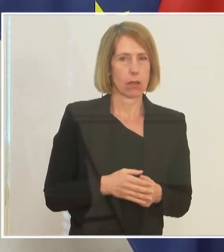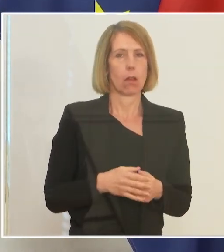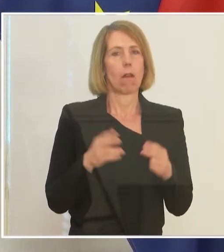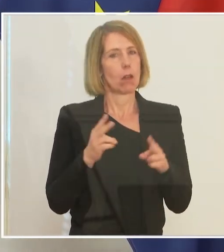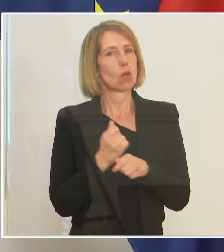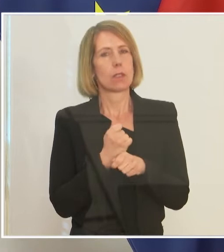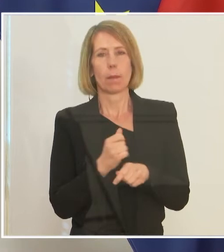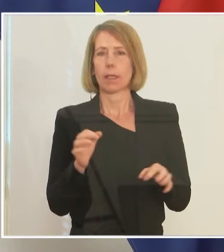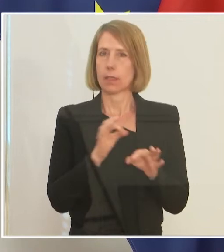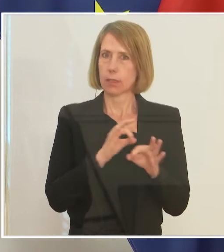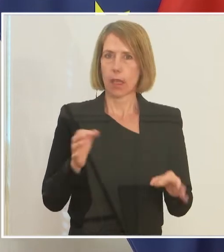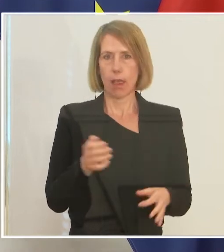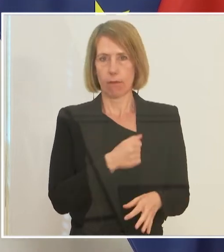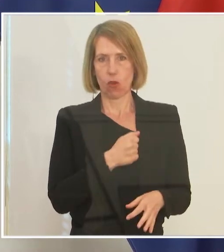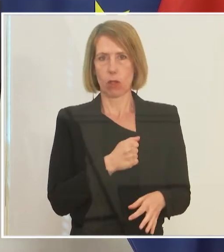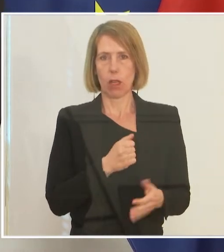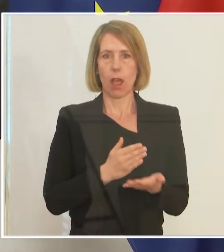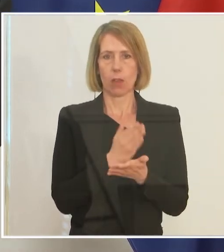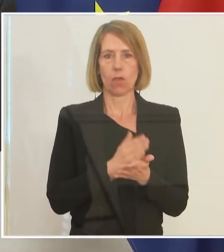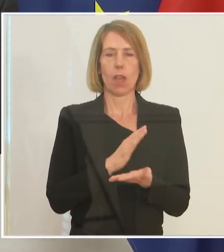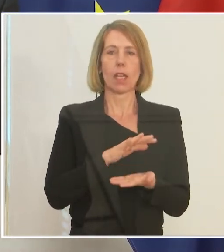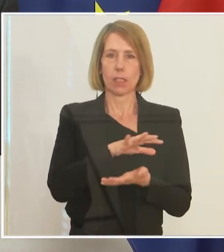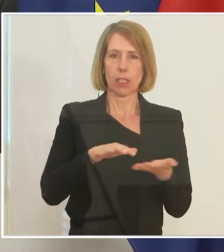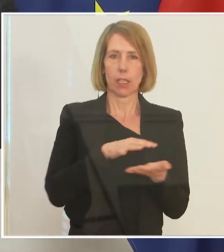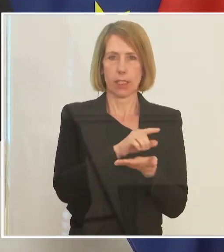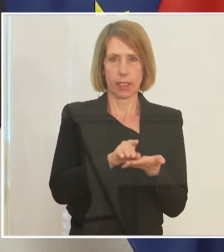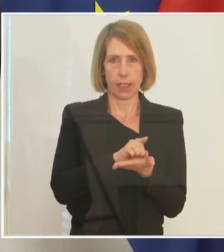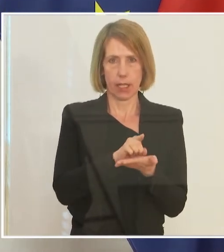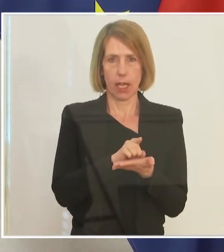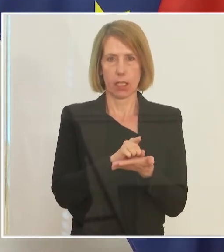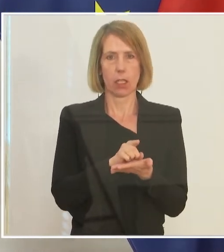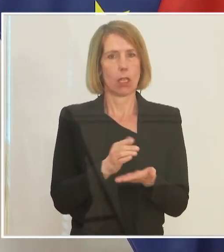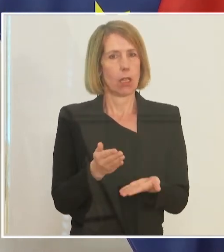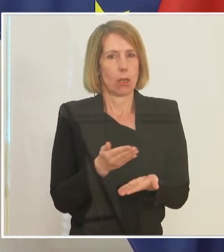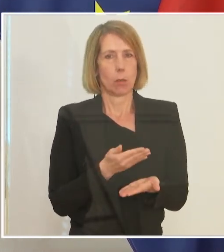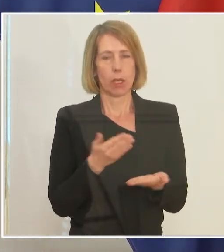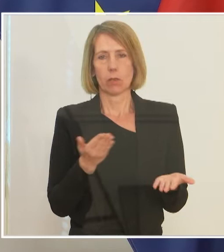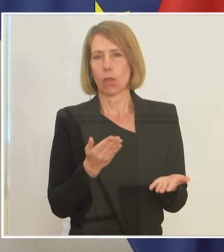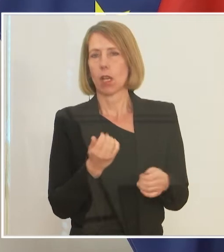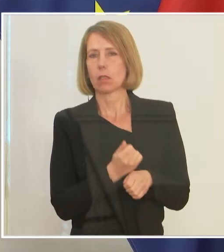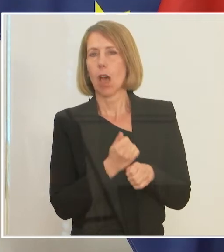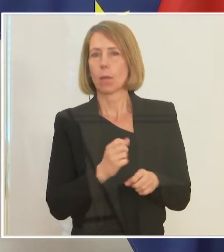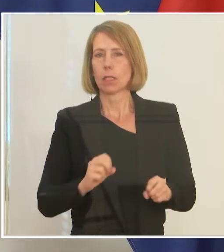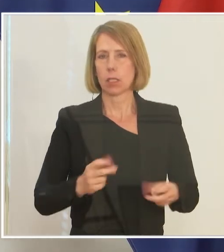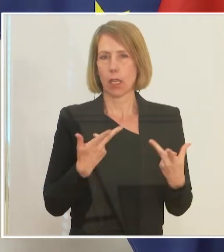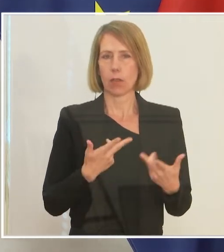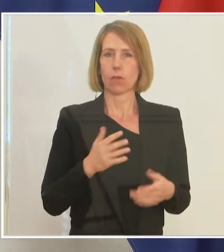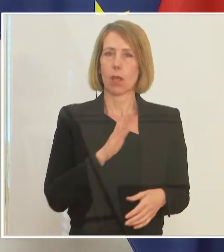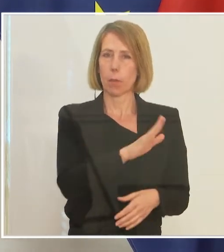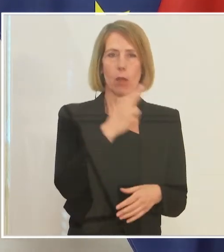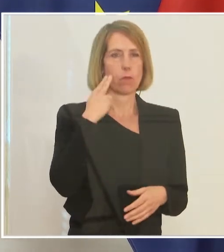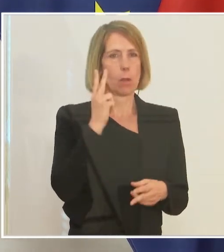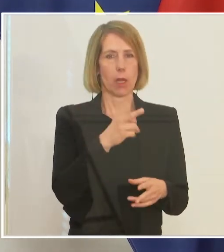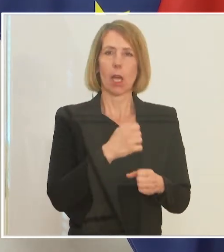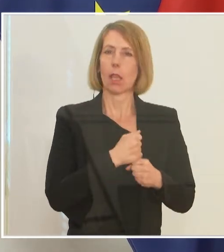erfolgreich in Krisenzeiten ist. Sie führt dazu, dass die Arbeitskräfte in den Firmen gehalten werden